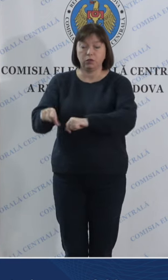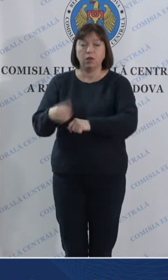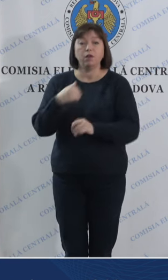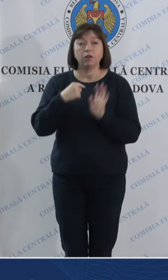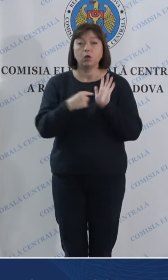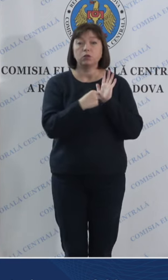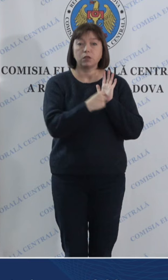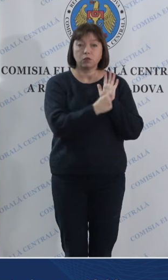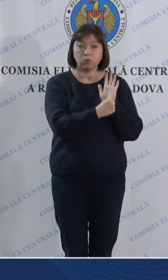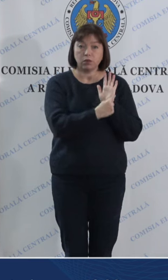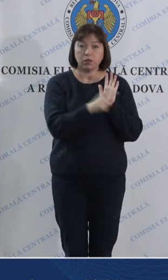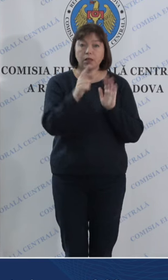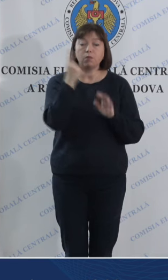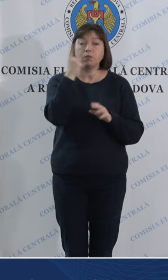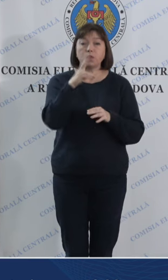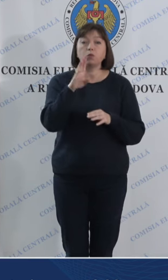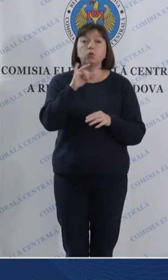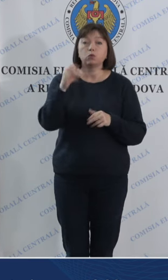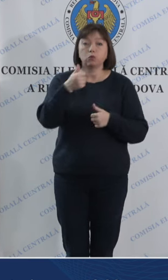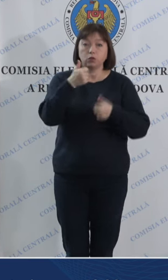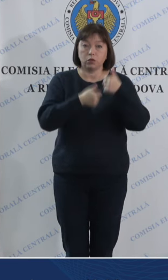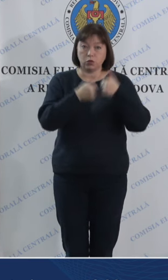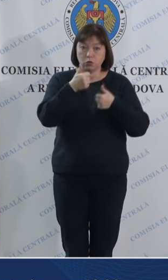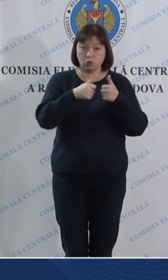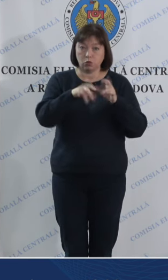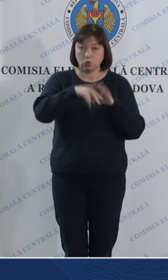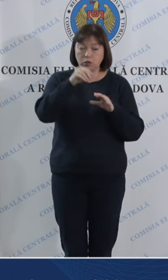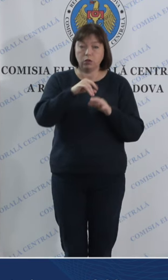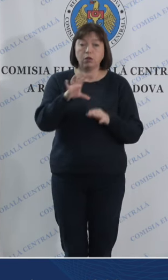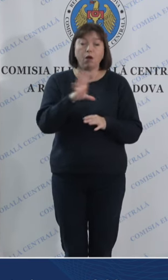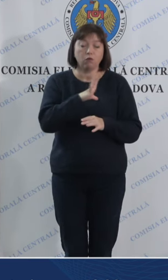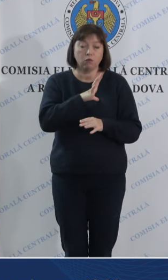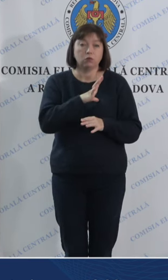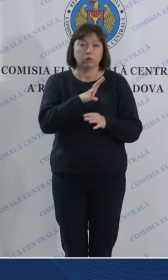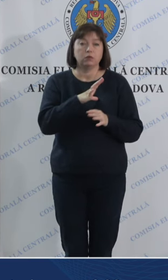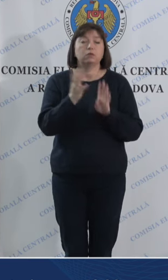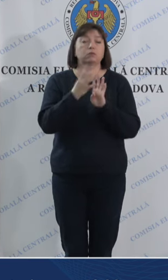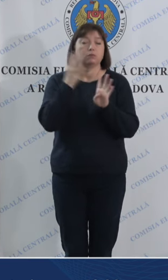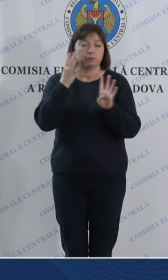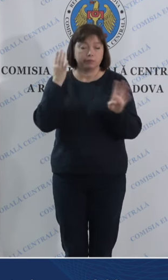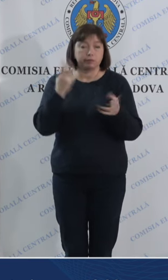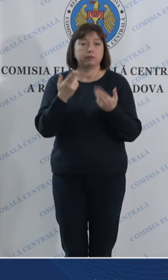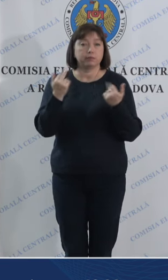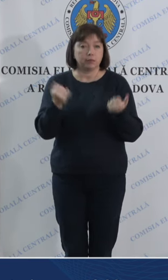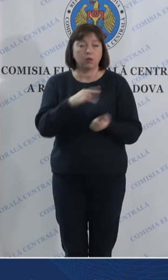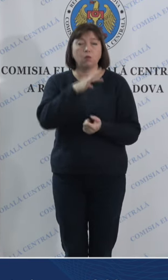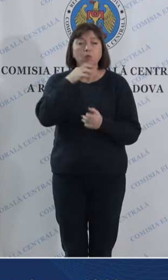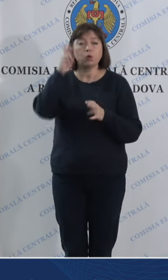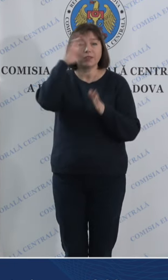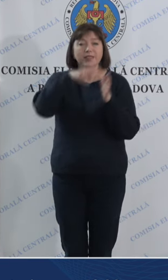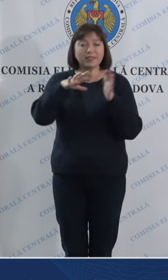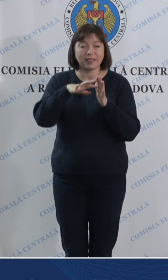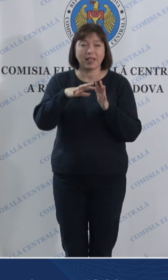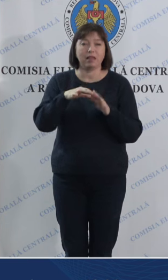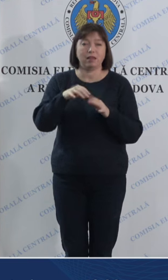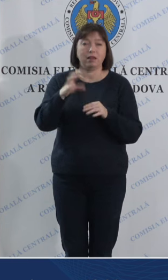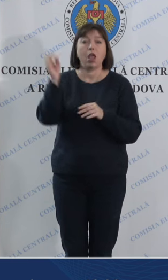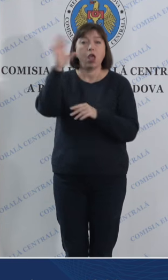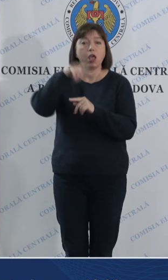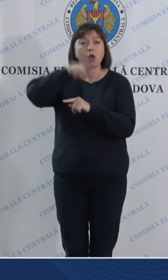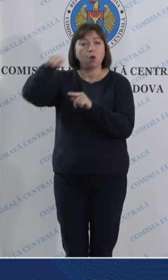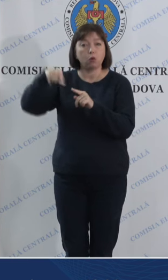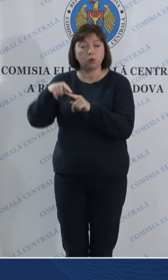subliniez că, în primul tur de scrutin, noi am avut oricum cozi în multe țări din spațiul european,